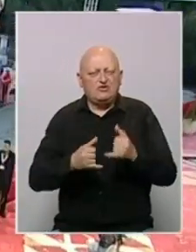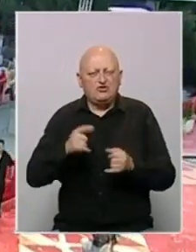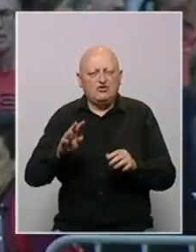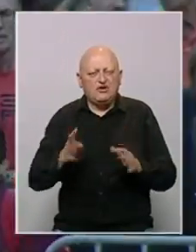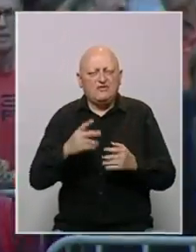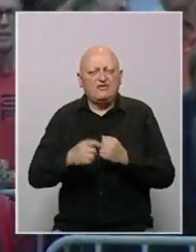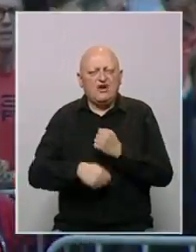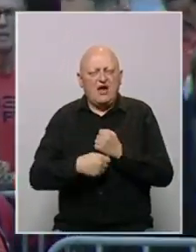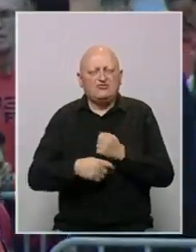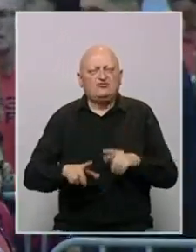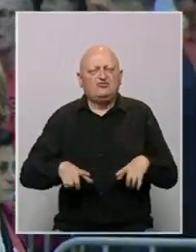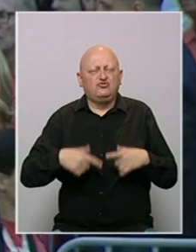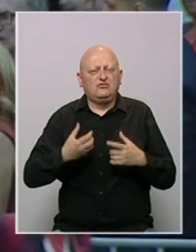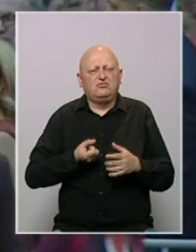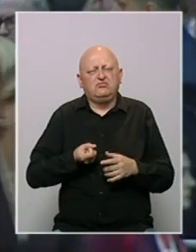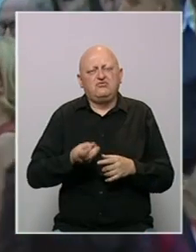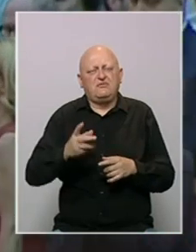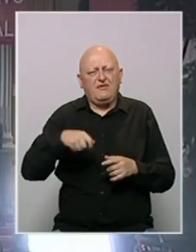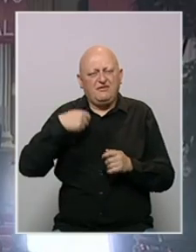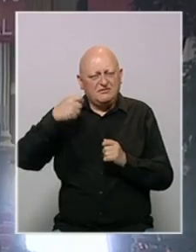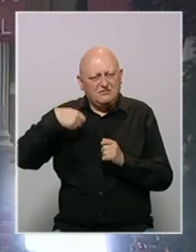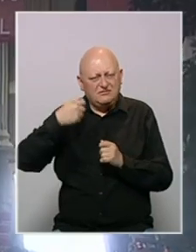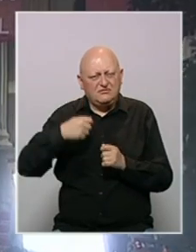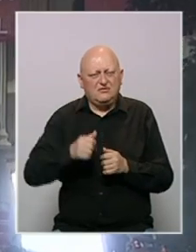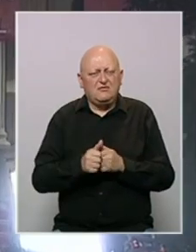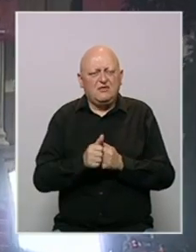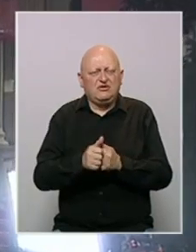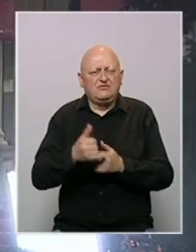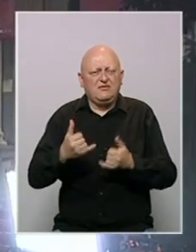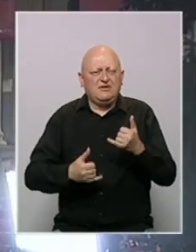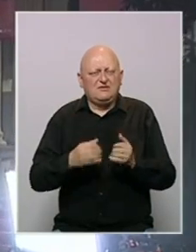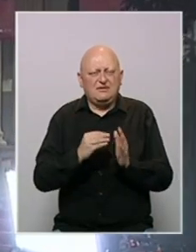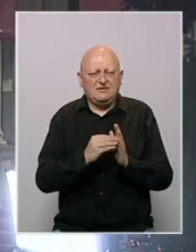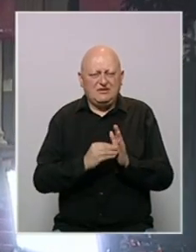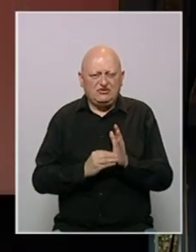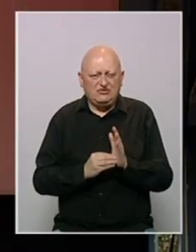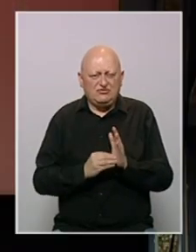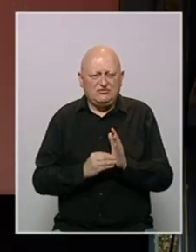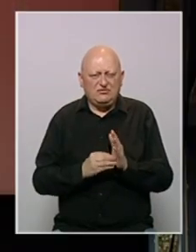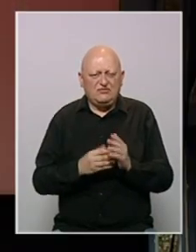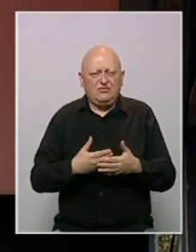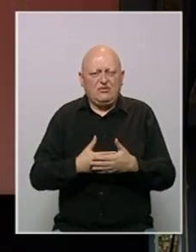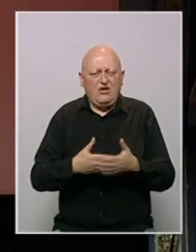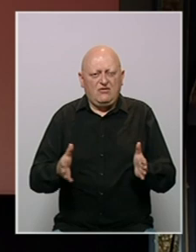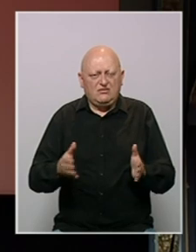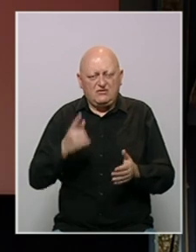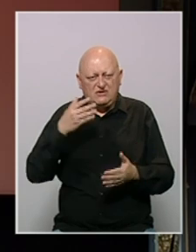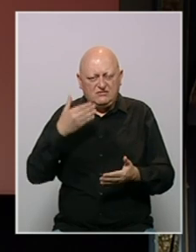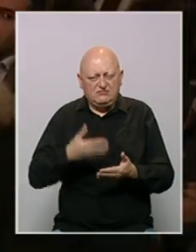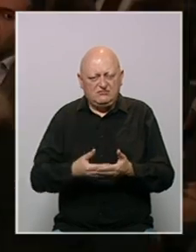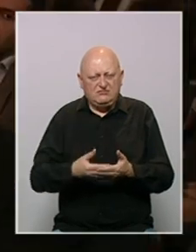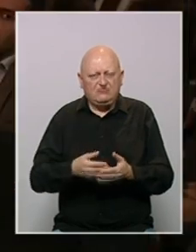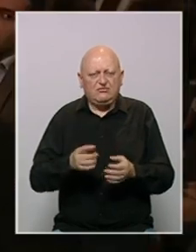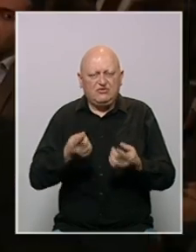19. augusta uživati u brojnim filmskim projekcijama i pratećim festivalskim sadržajima. Na otvaranju u znak priznanja za